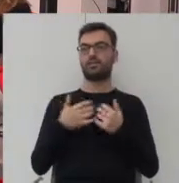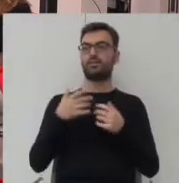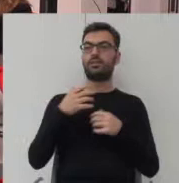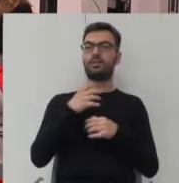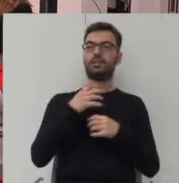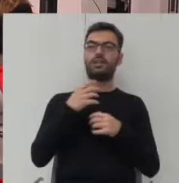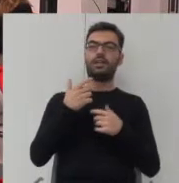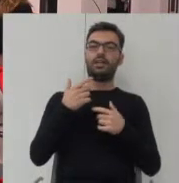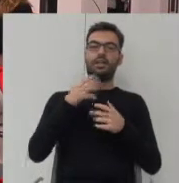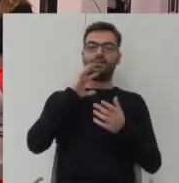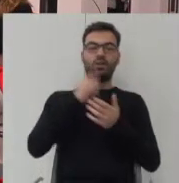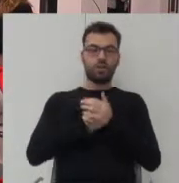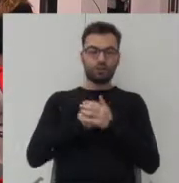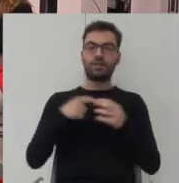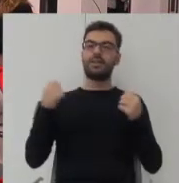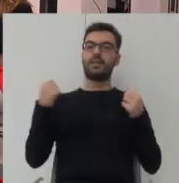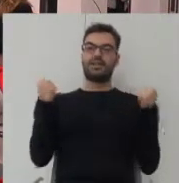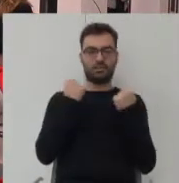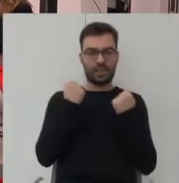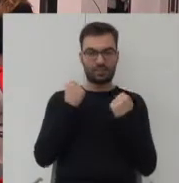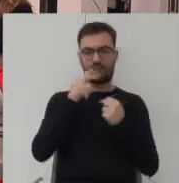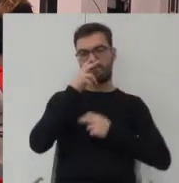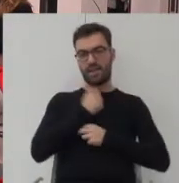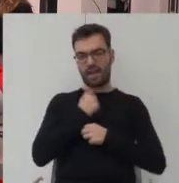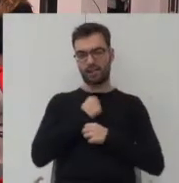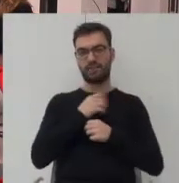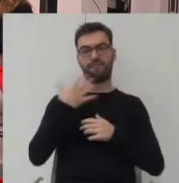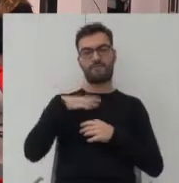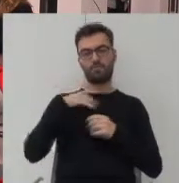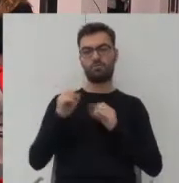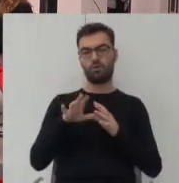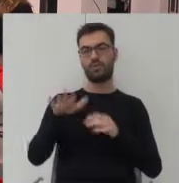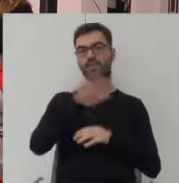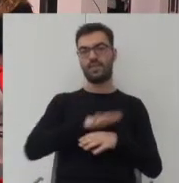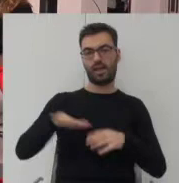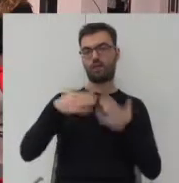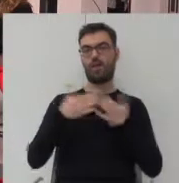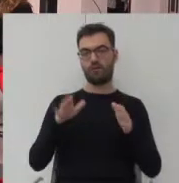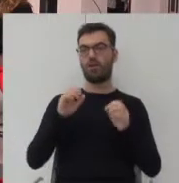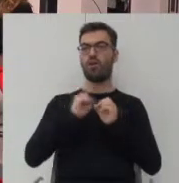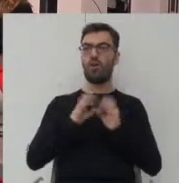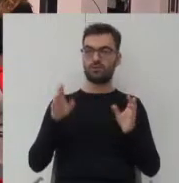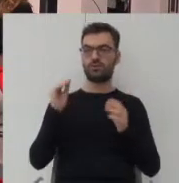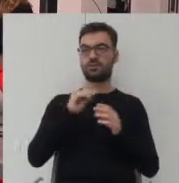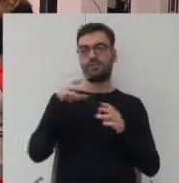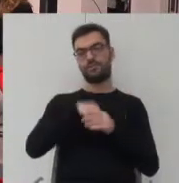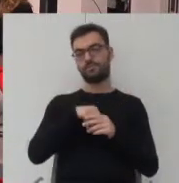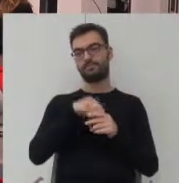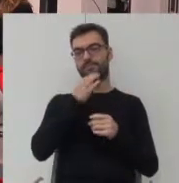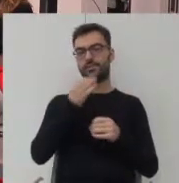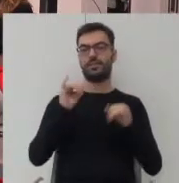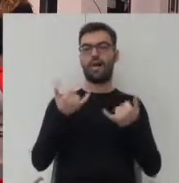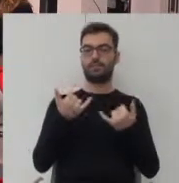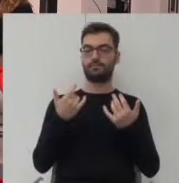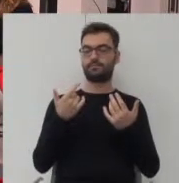zagospodarowaniu w intensywniejszy, czytelniejszy, bardziej wartościowy sposób terenów otwartych. Oczywiście w to wszystko jest jeszcze pytanie, jak ten